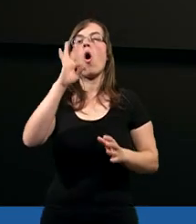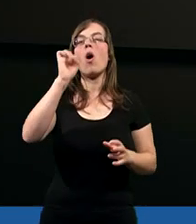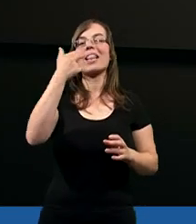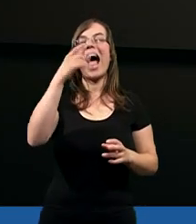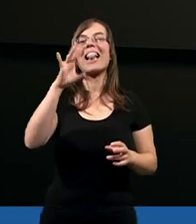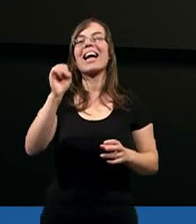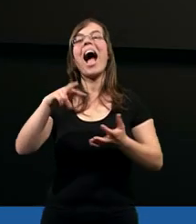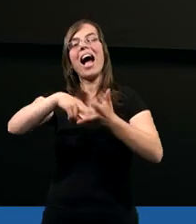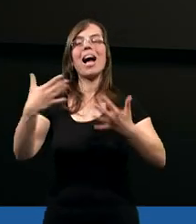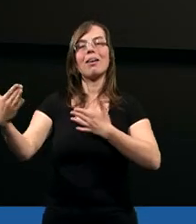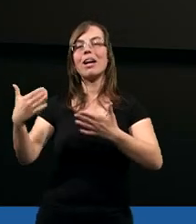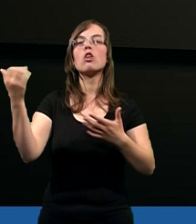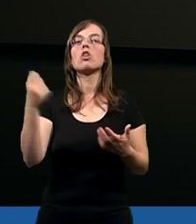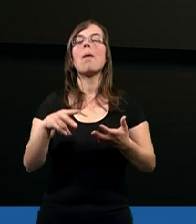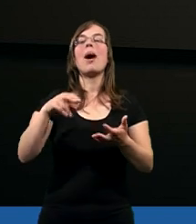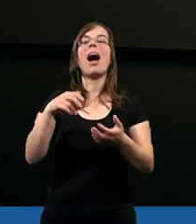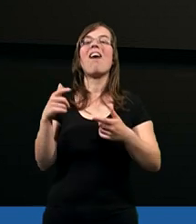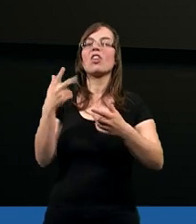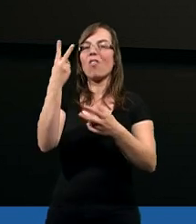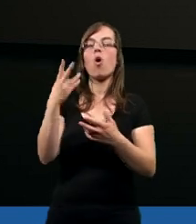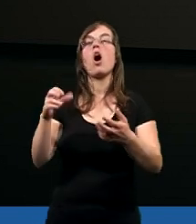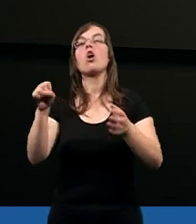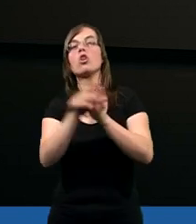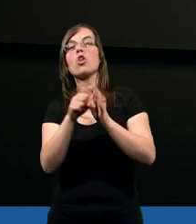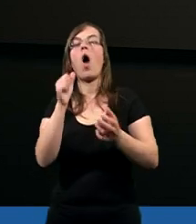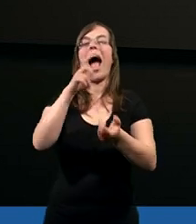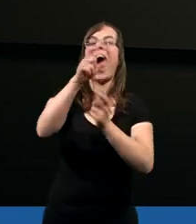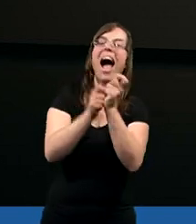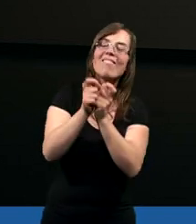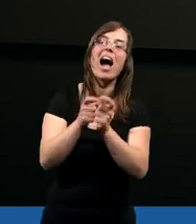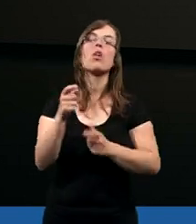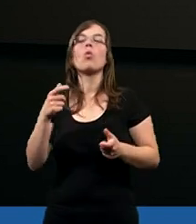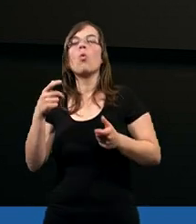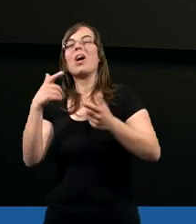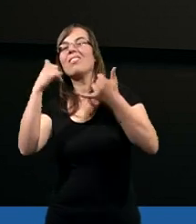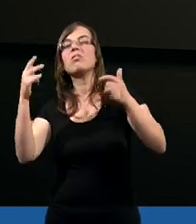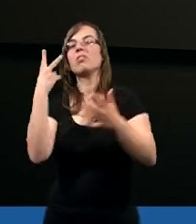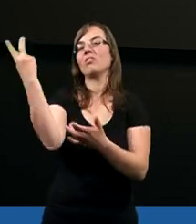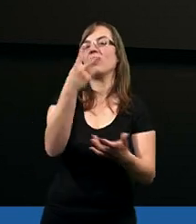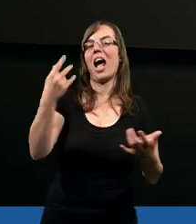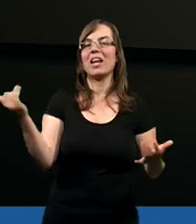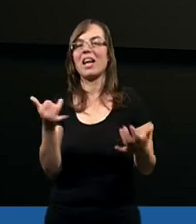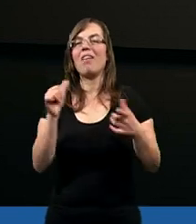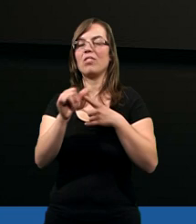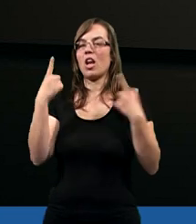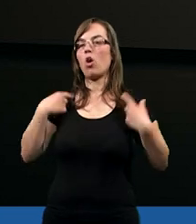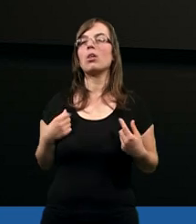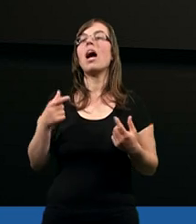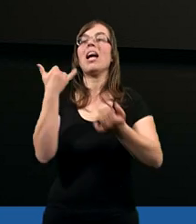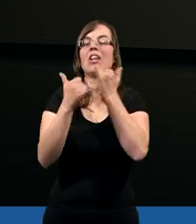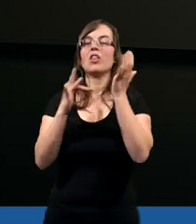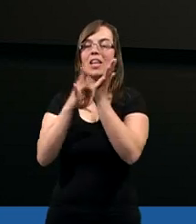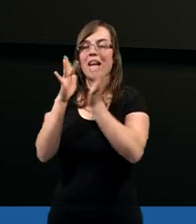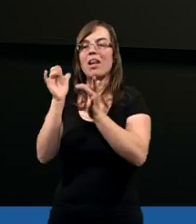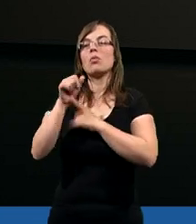trzeba dwojga. Do awantury, do konfliktu też trzeba dwojga. Jeżeli mówimy, że Pan Jezus